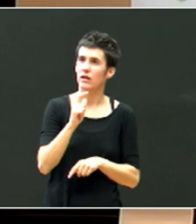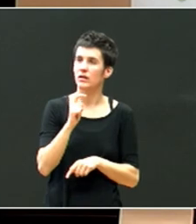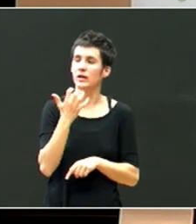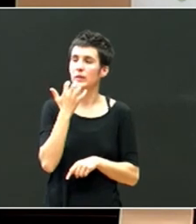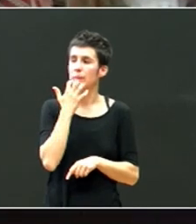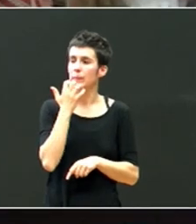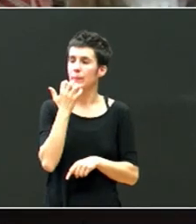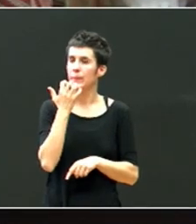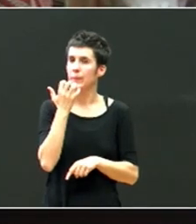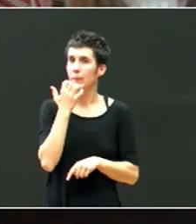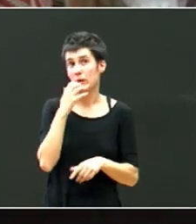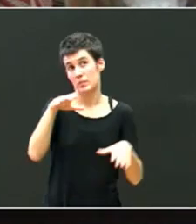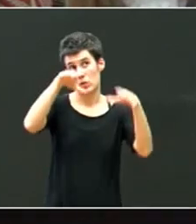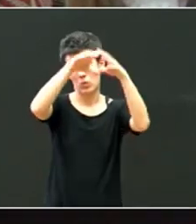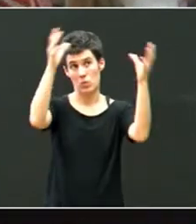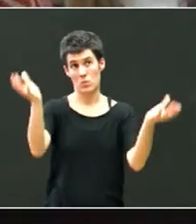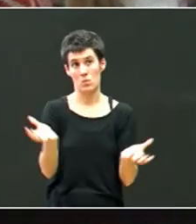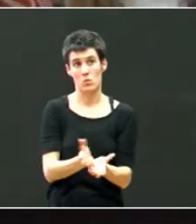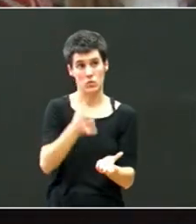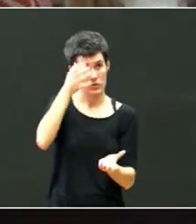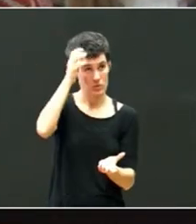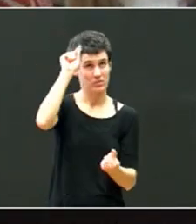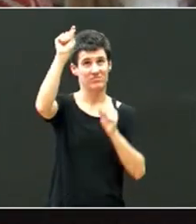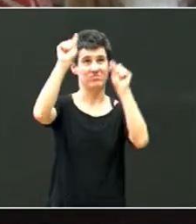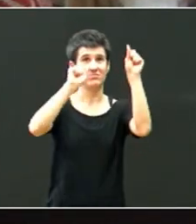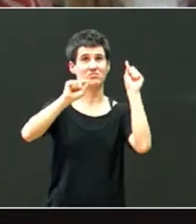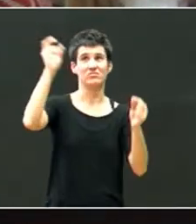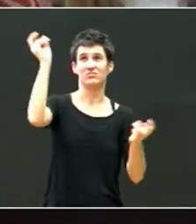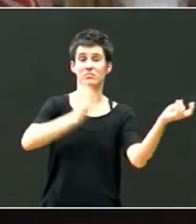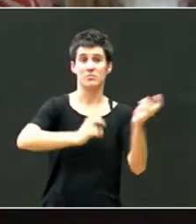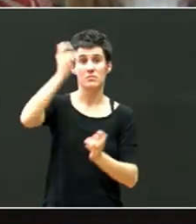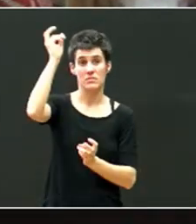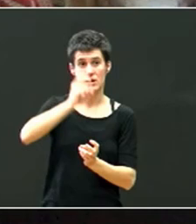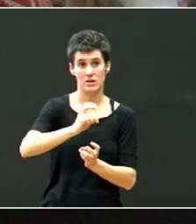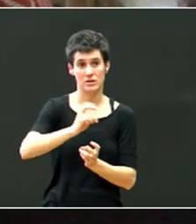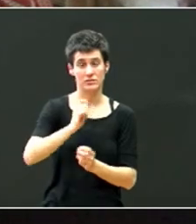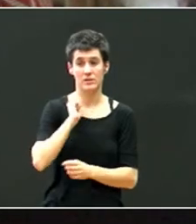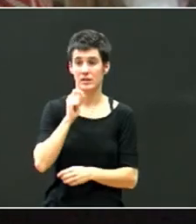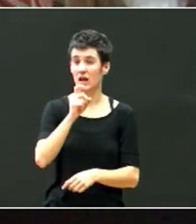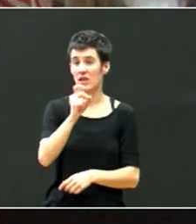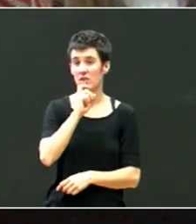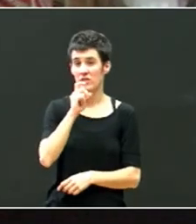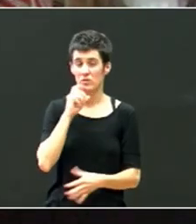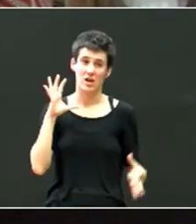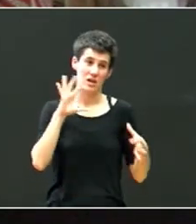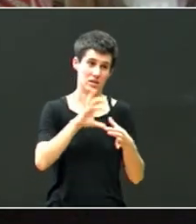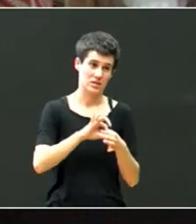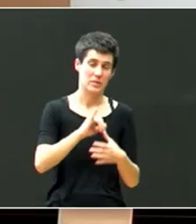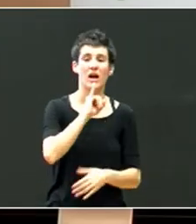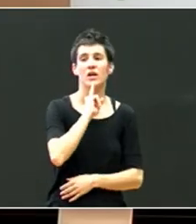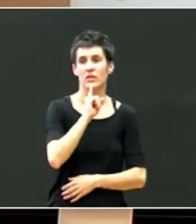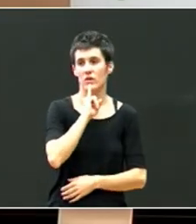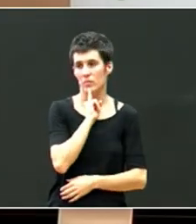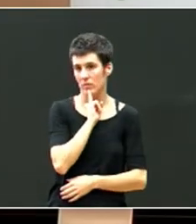munduko leku desberdinetatik etortzen direlako, ba, izkuntzarekin lotuak, ezta? Emoten du, ba,